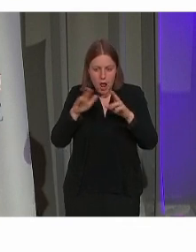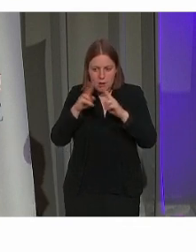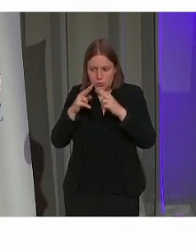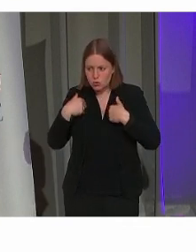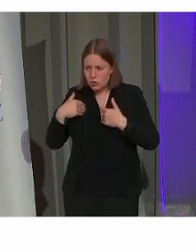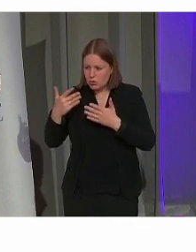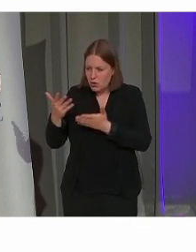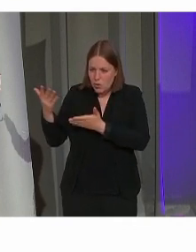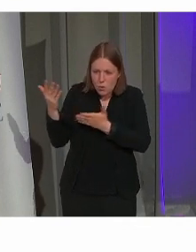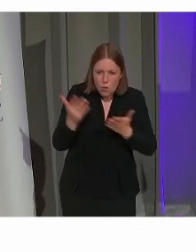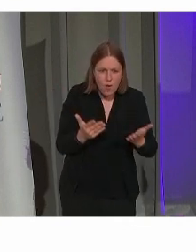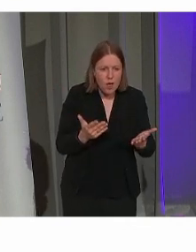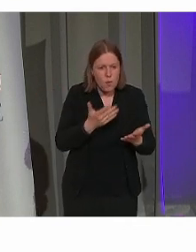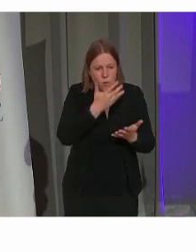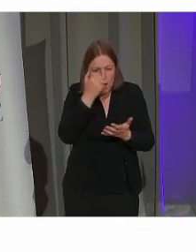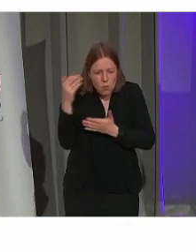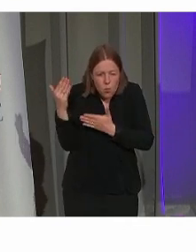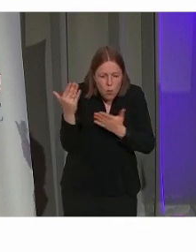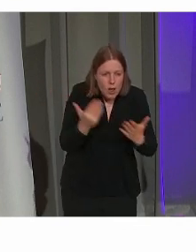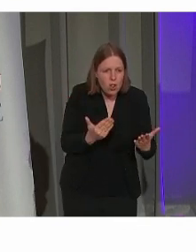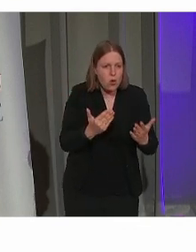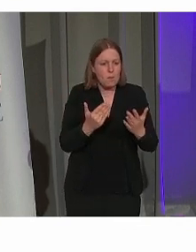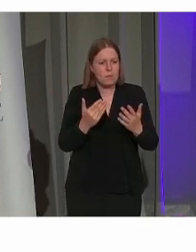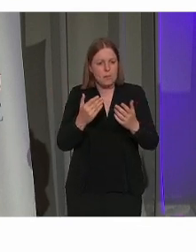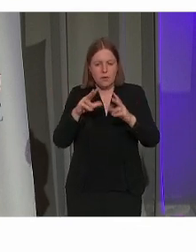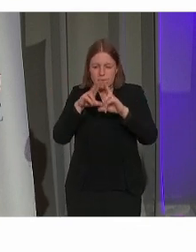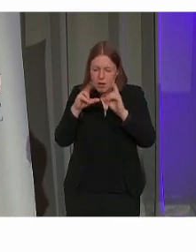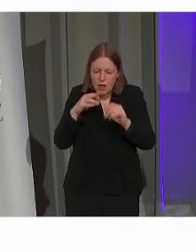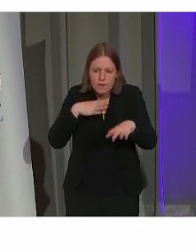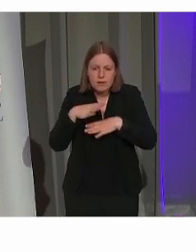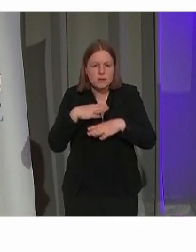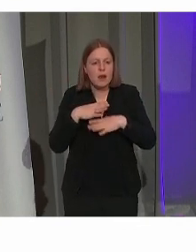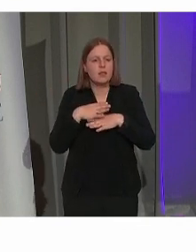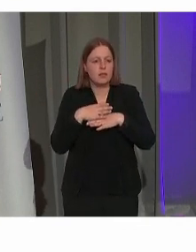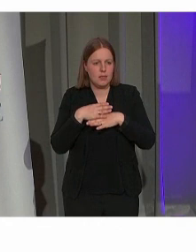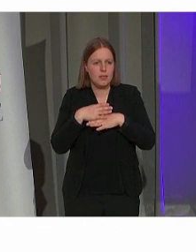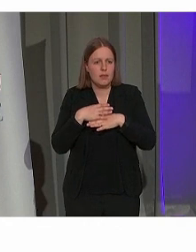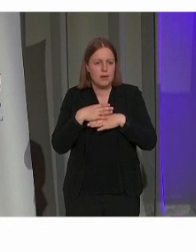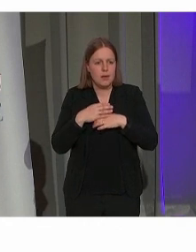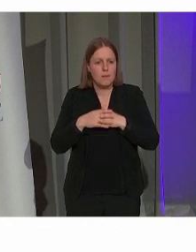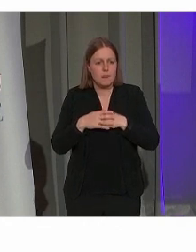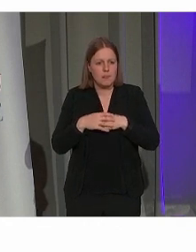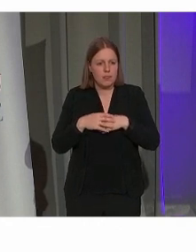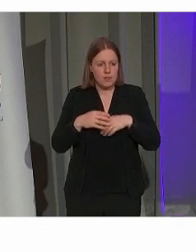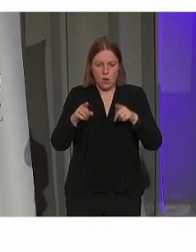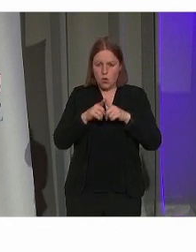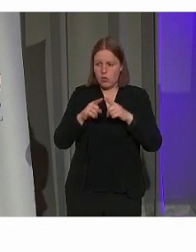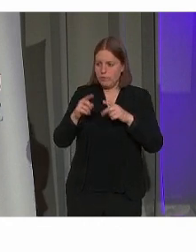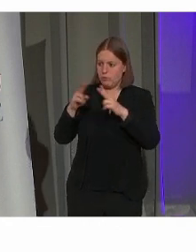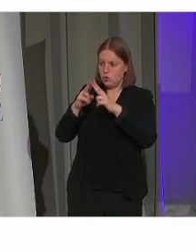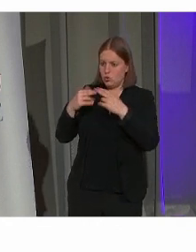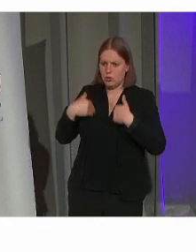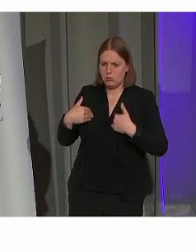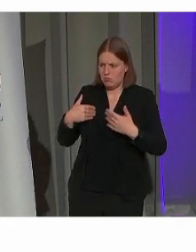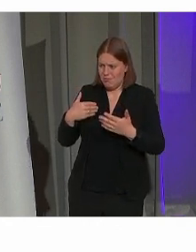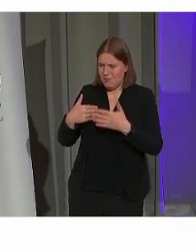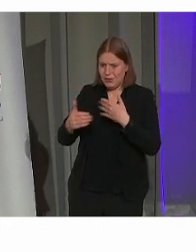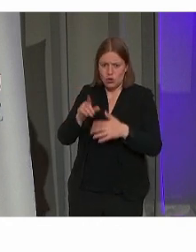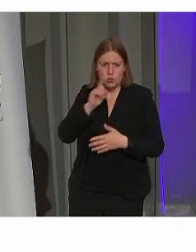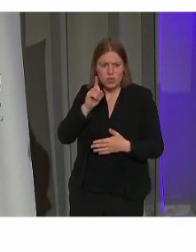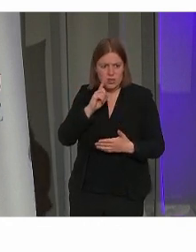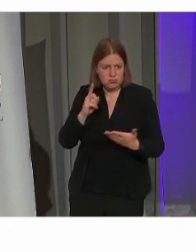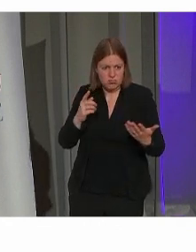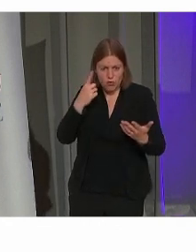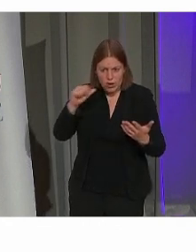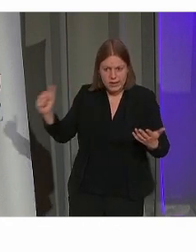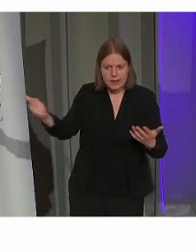We zetten in op beleving van het verhaal. En eigenlijk in onze belofte aan de bezoeker maken we geen onderscheid tussen de verschillende doelgroepen. We willen die